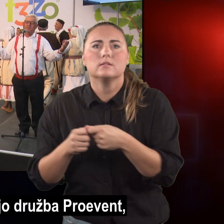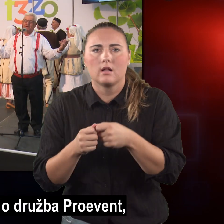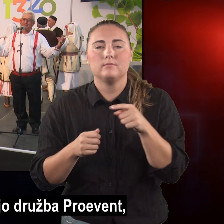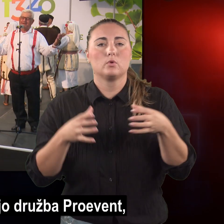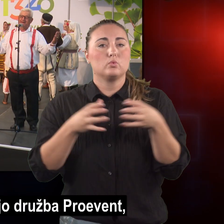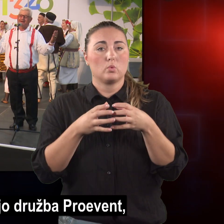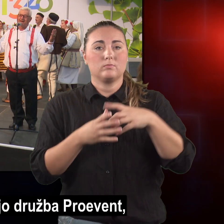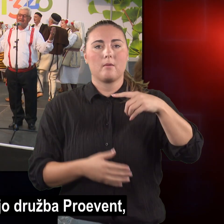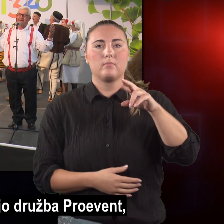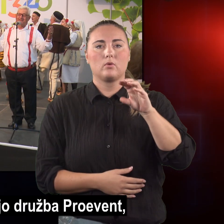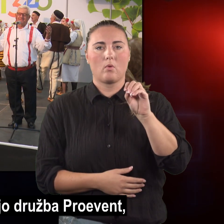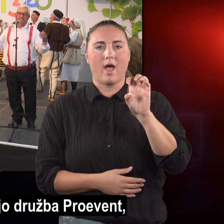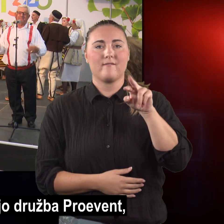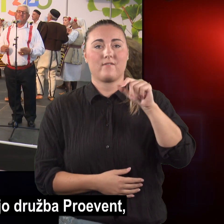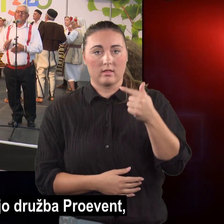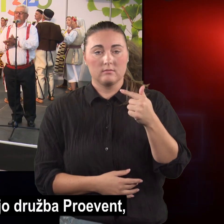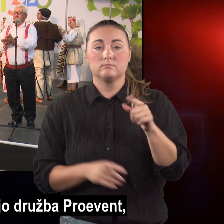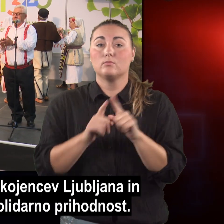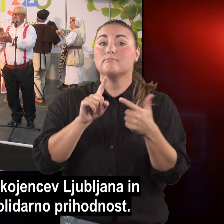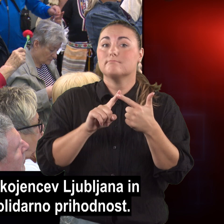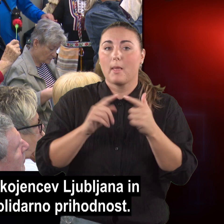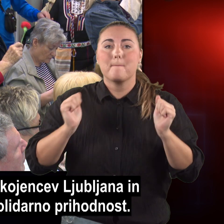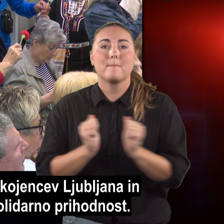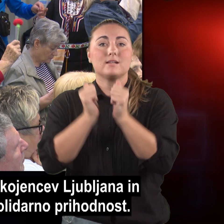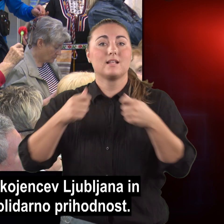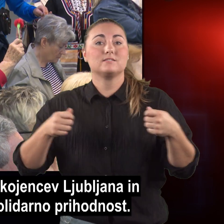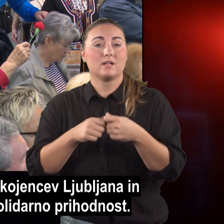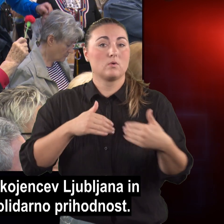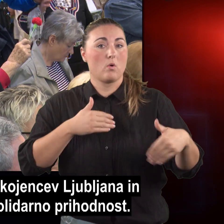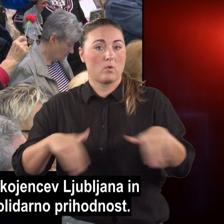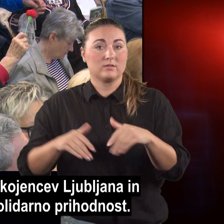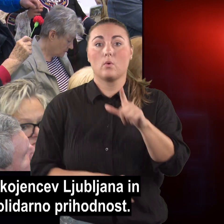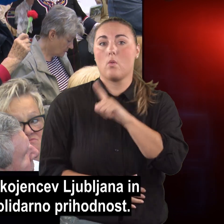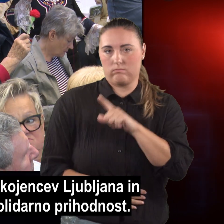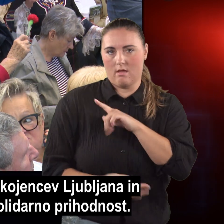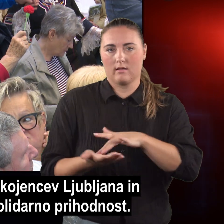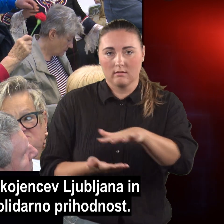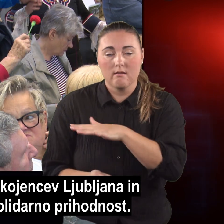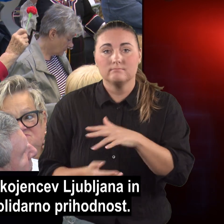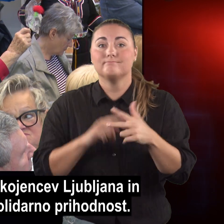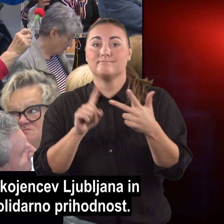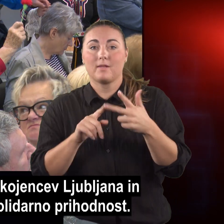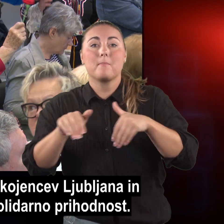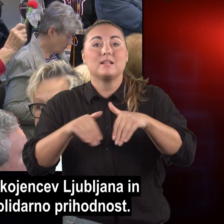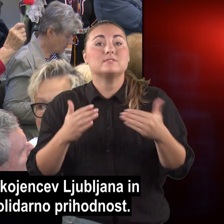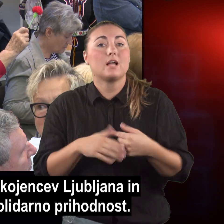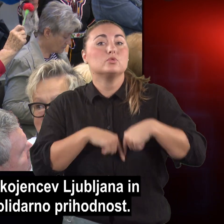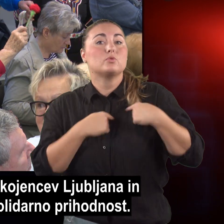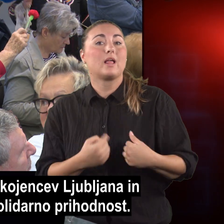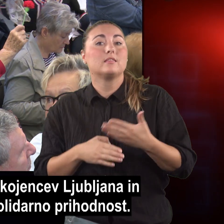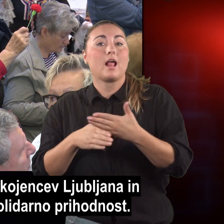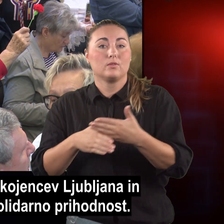družba Pro Event, Mestna zveza upokojencev Ljubljana in Ministrstvo za solidarno prihodnost.